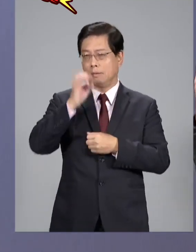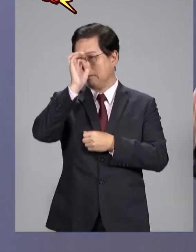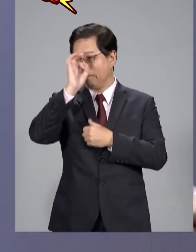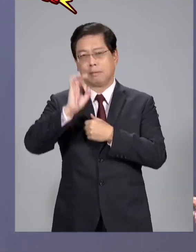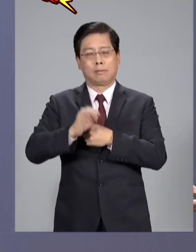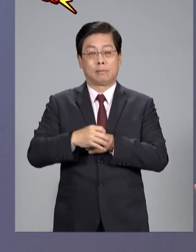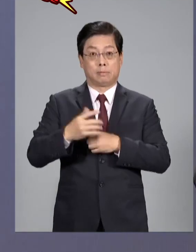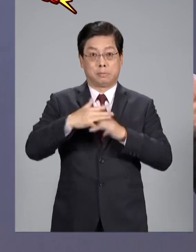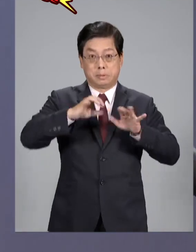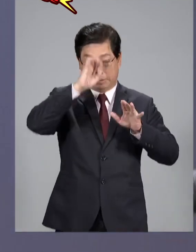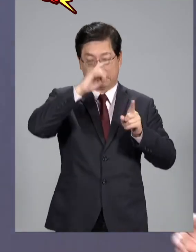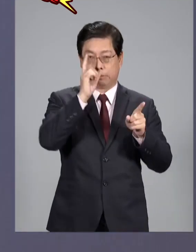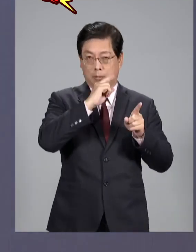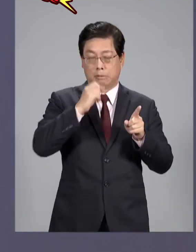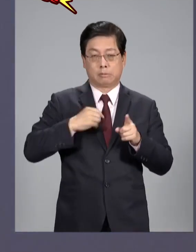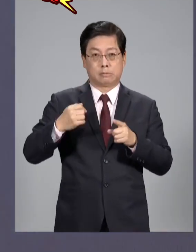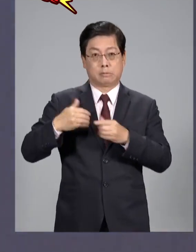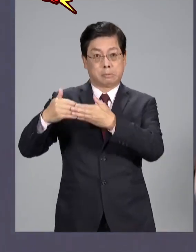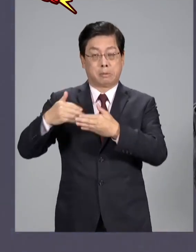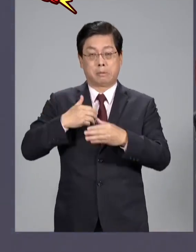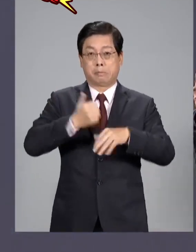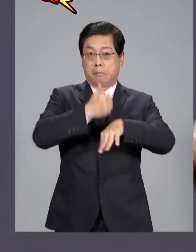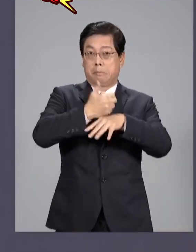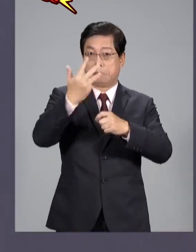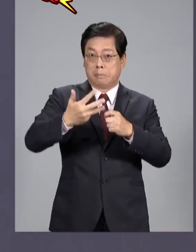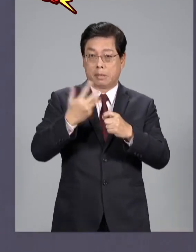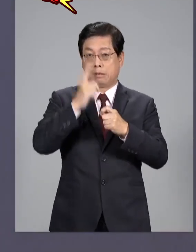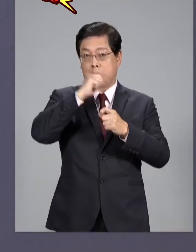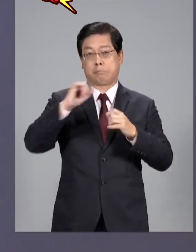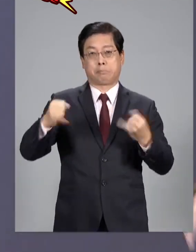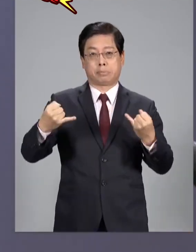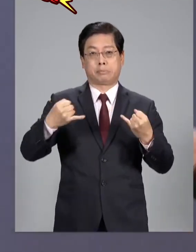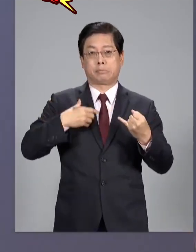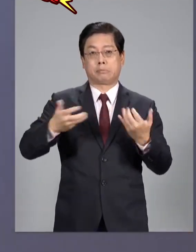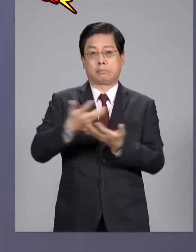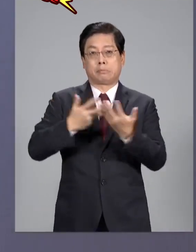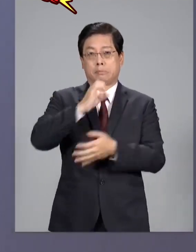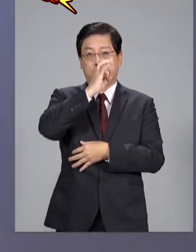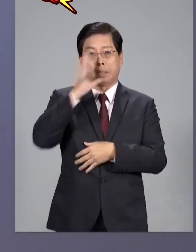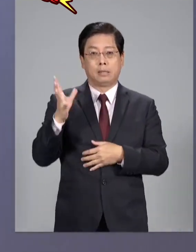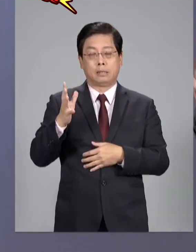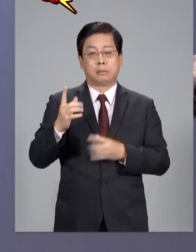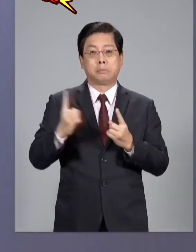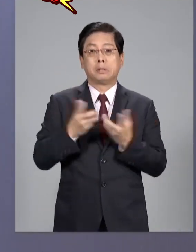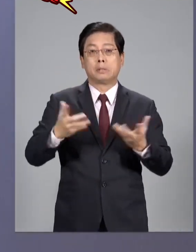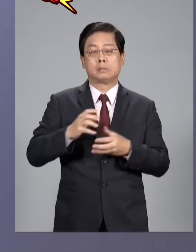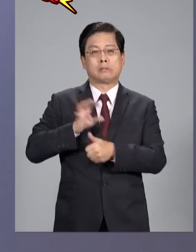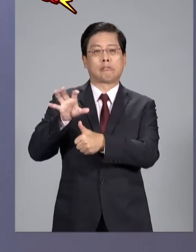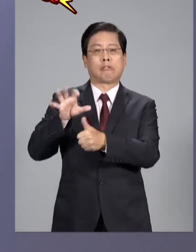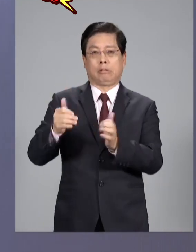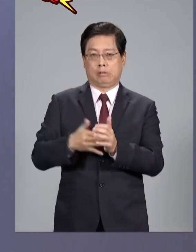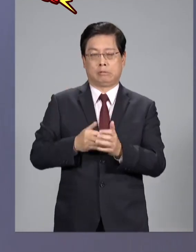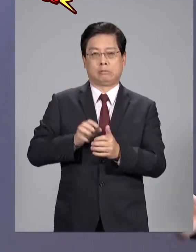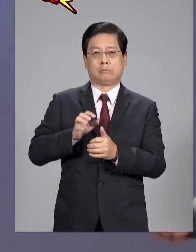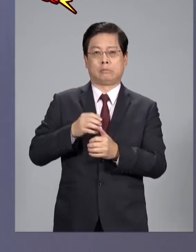像民進黨這樣跟老共現在執政八年老死不相往來什麼都不談遇到事情只會罵只會指責能解決